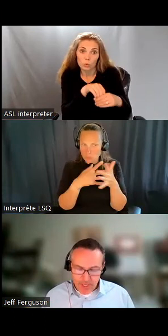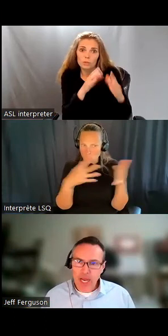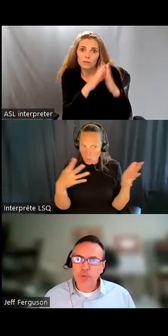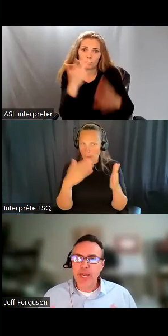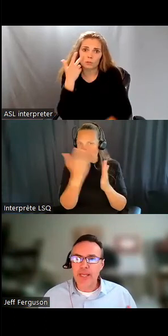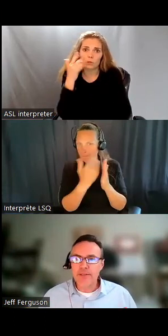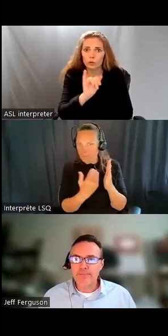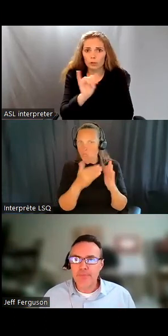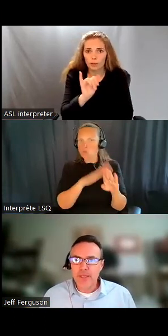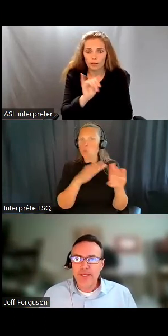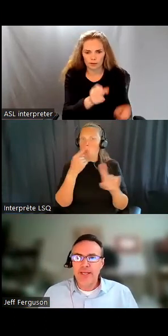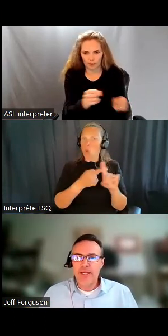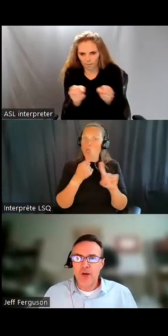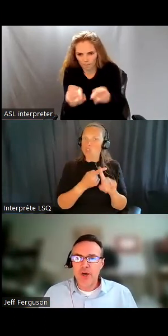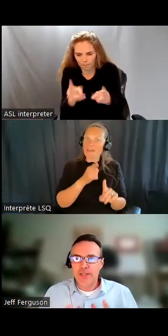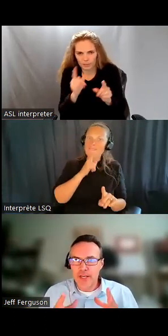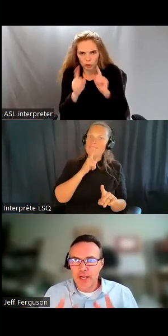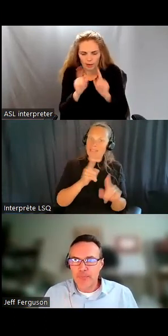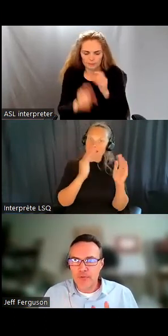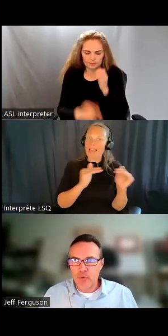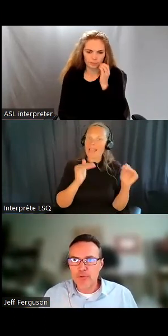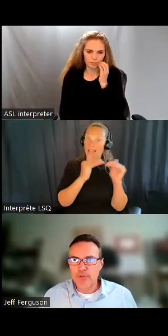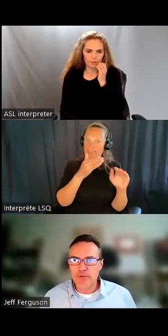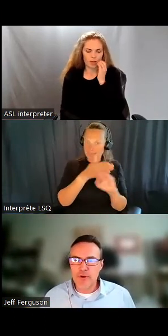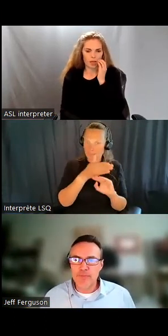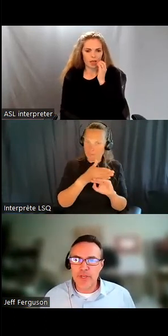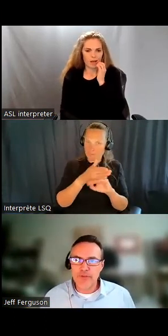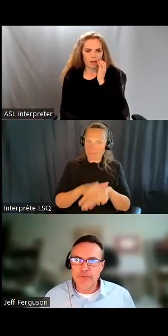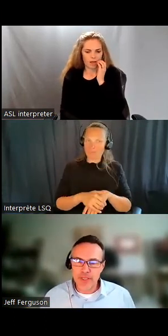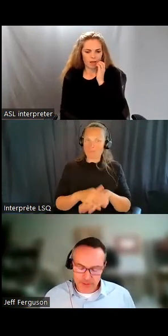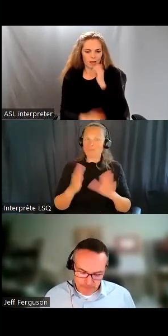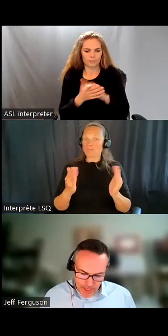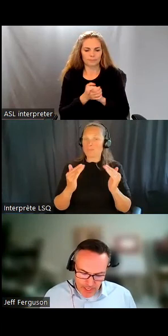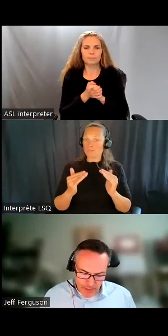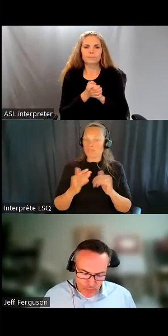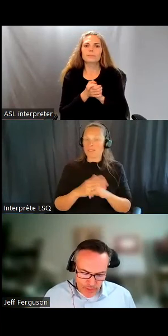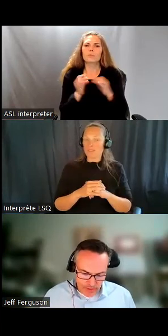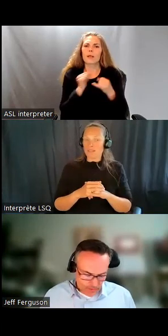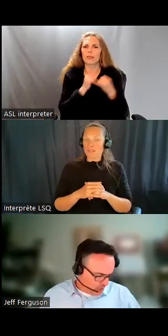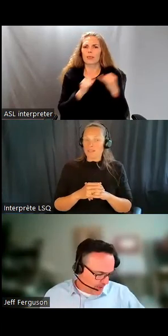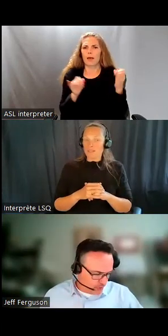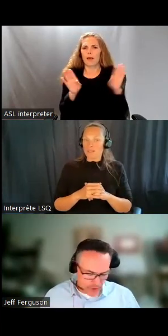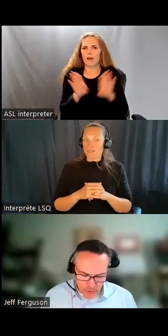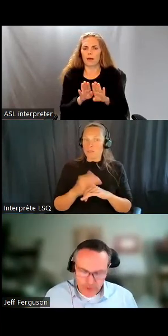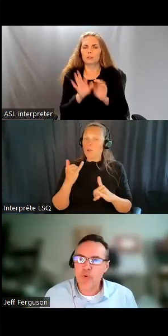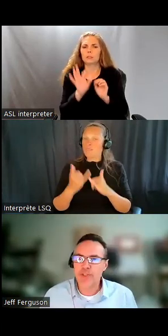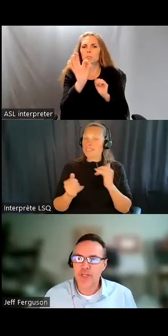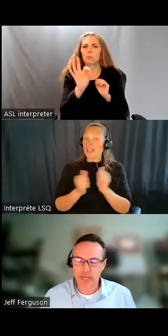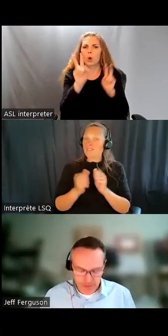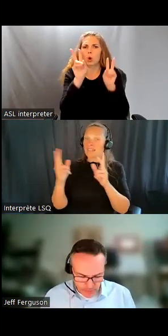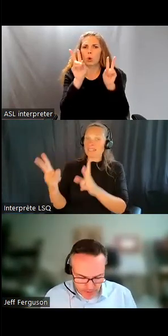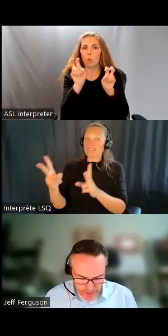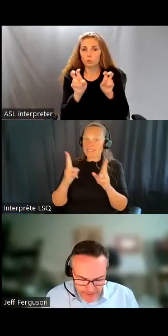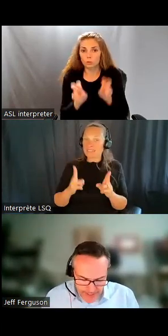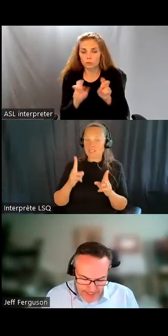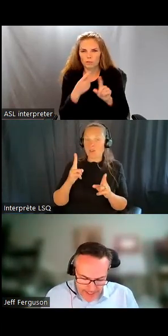inclusif véritable. Ça aussi, on va mettre le lien dans la boîte de discussion. Et je vais finir sur quelques citations de défenseurs